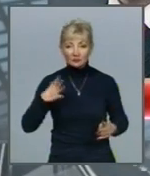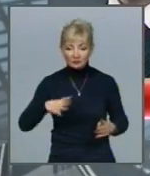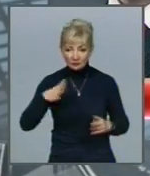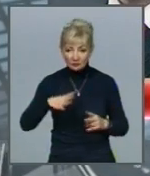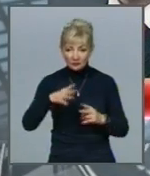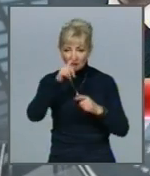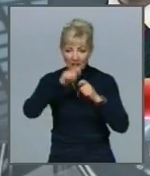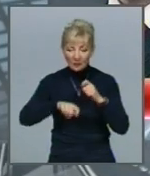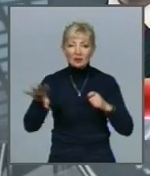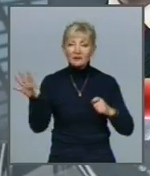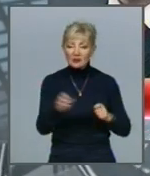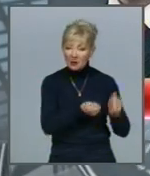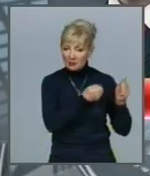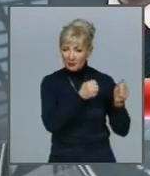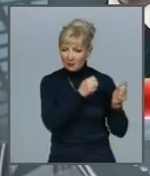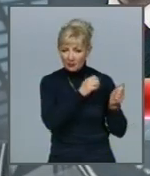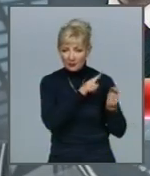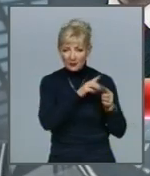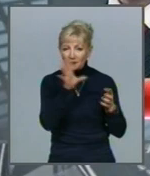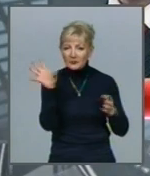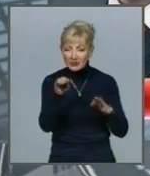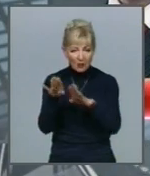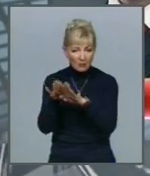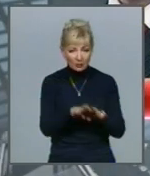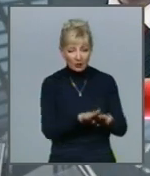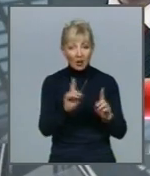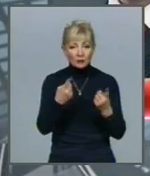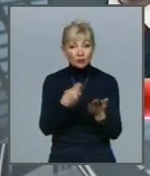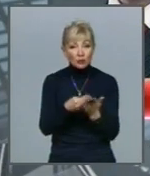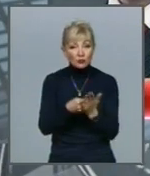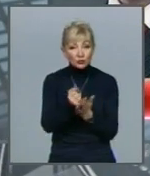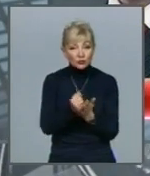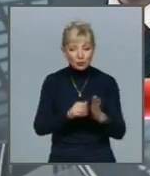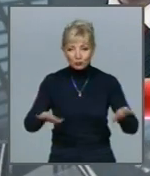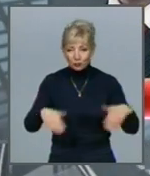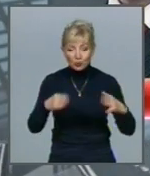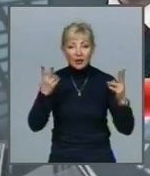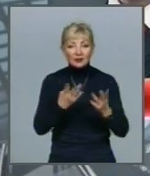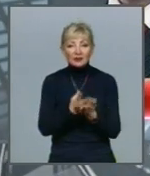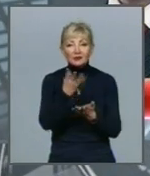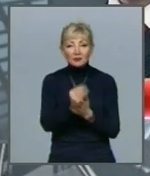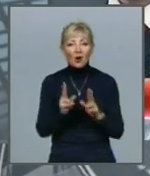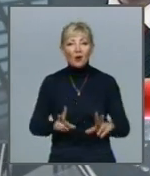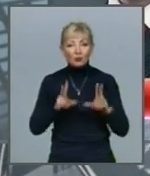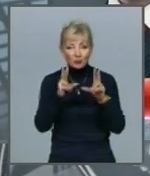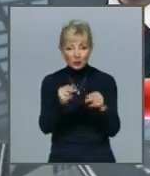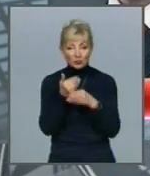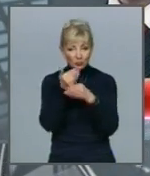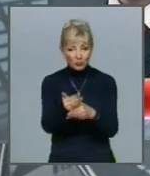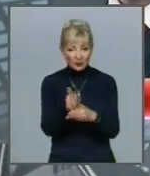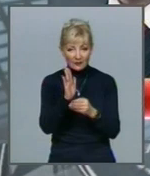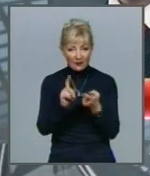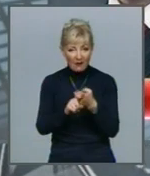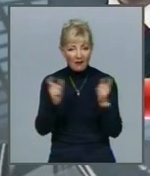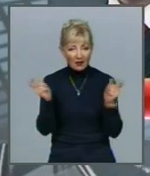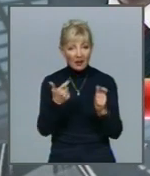перевірки всіх підряд у зв'язку з тим, що бюджет повністю порожній Але потрібно виплачувати обіцяні компенсації в карантин